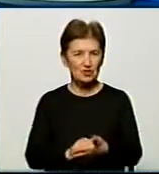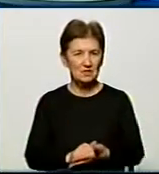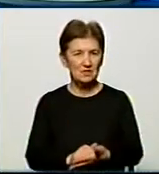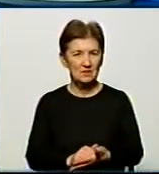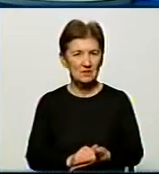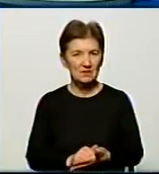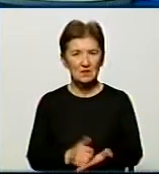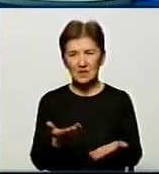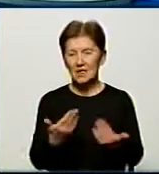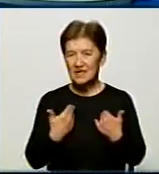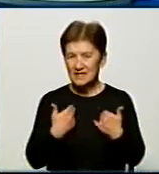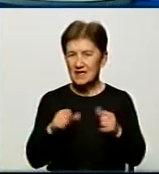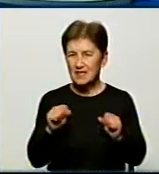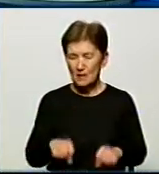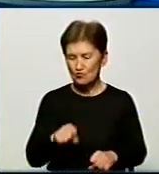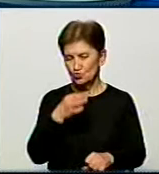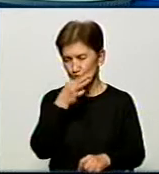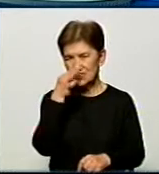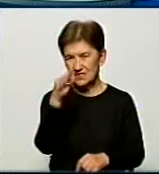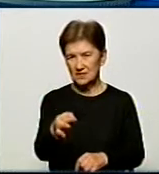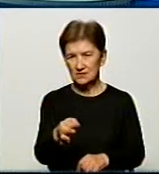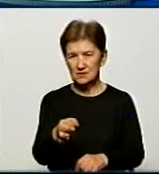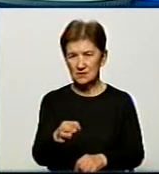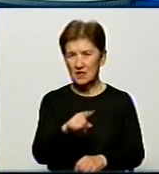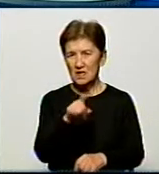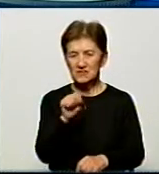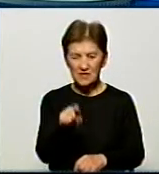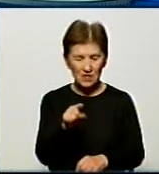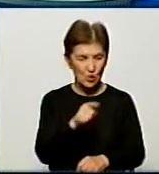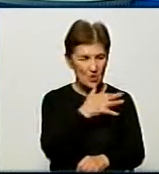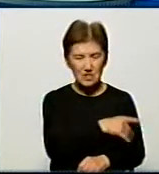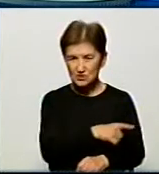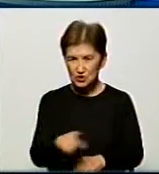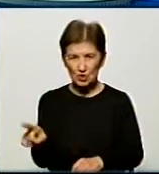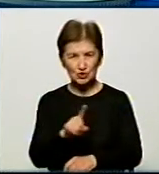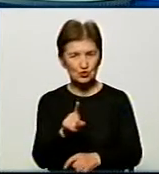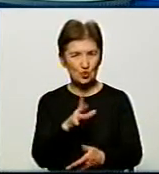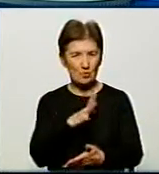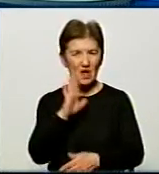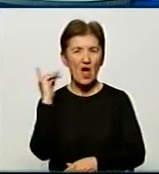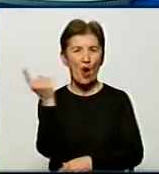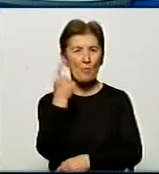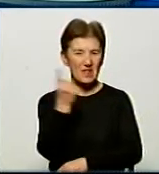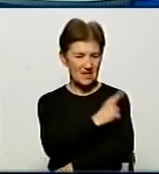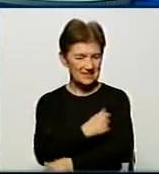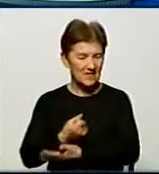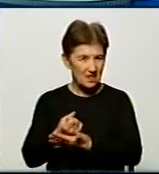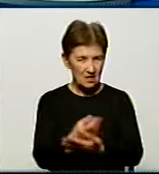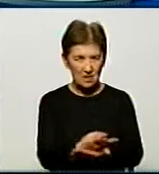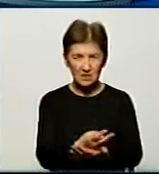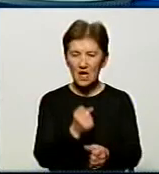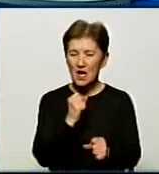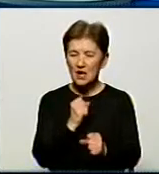Я можу сказати лише, що за той час, який вони провели в обласній лікарні, було зроблено все.